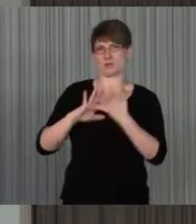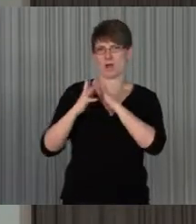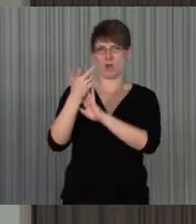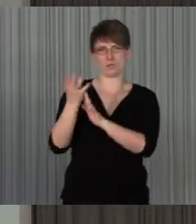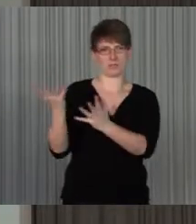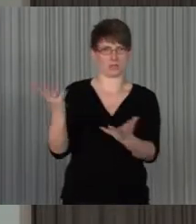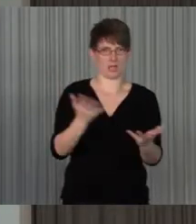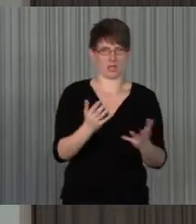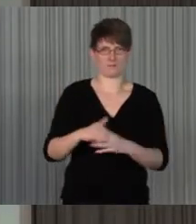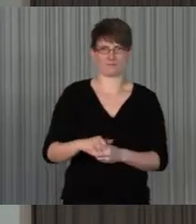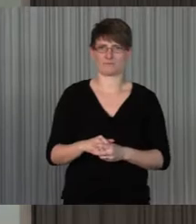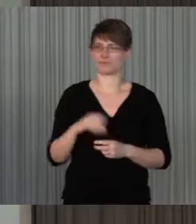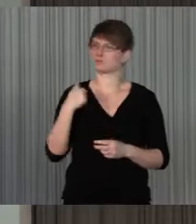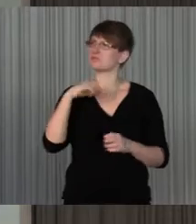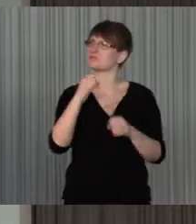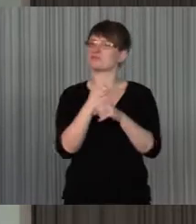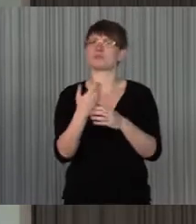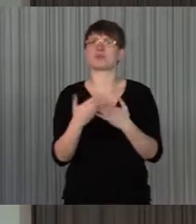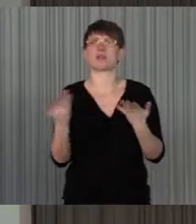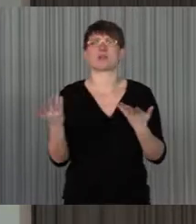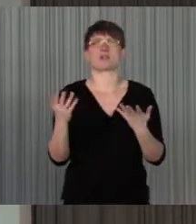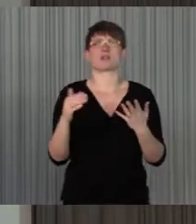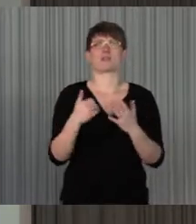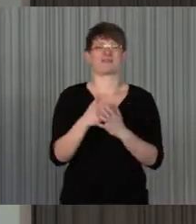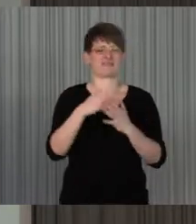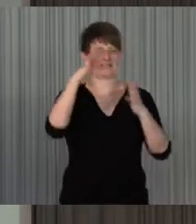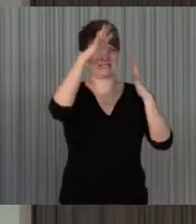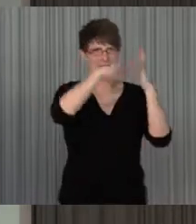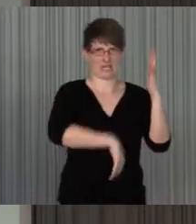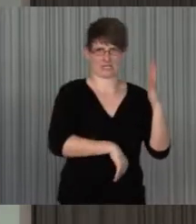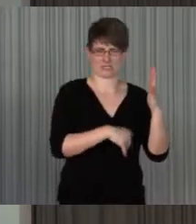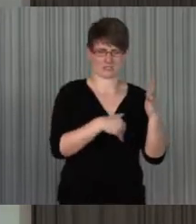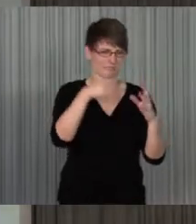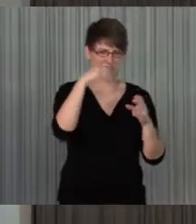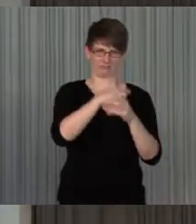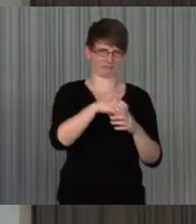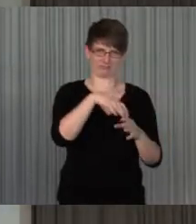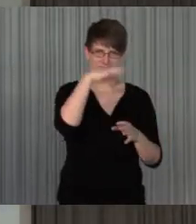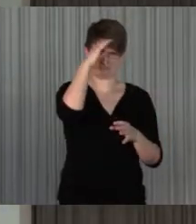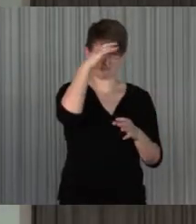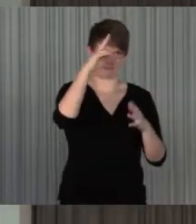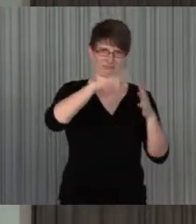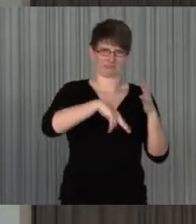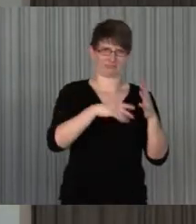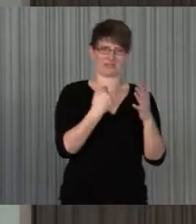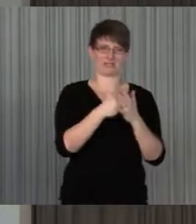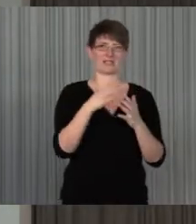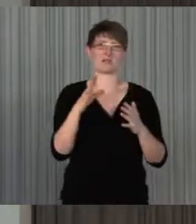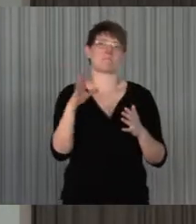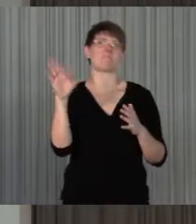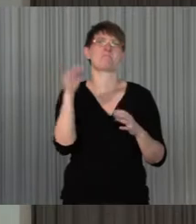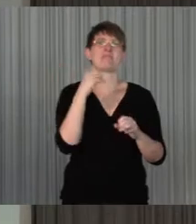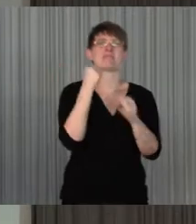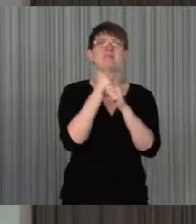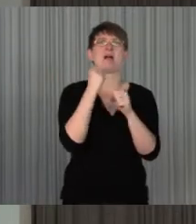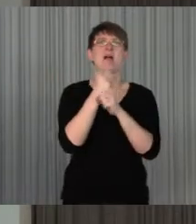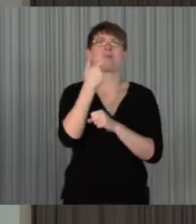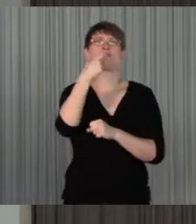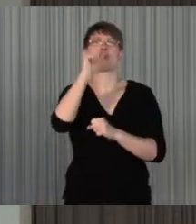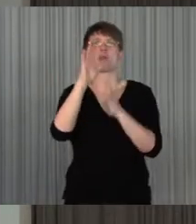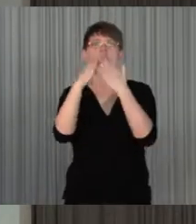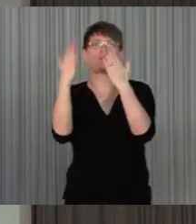Zugang zu den unverständlichen Textinhalten schaffen, das ist so ein Mitmachwörterbuch, eine Community,